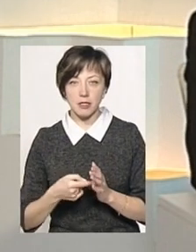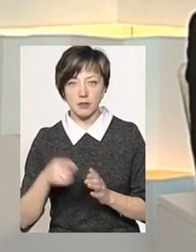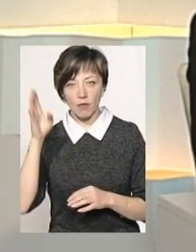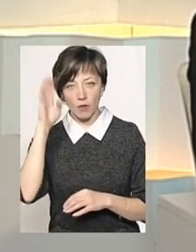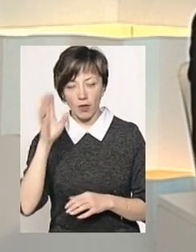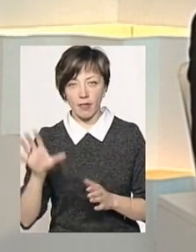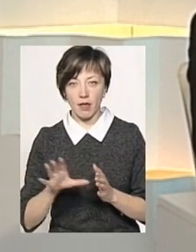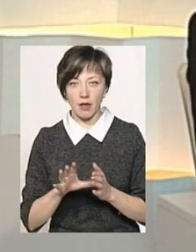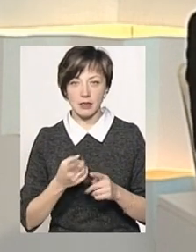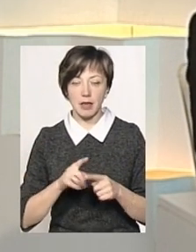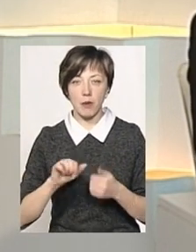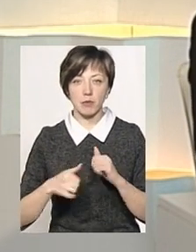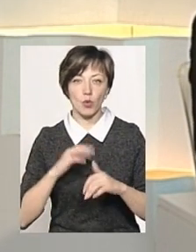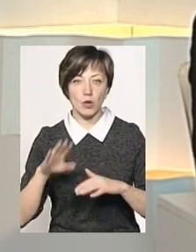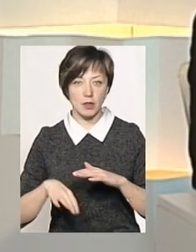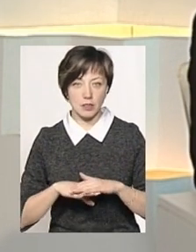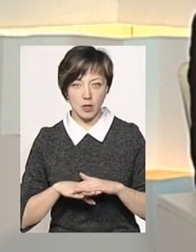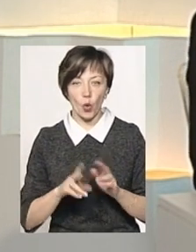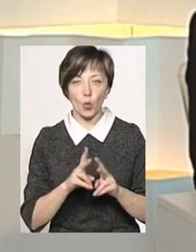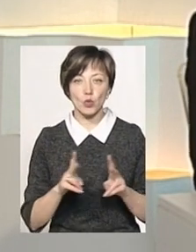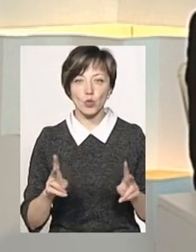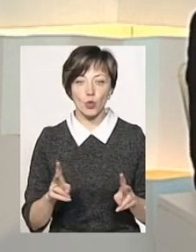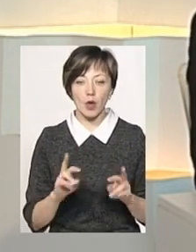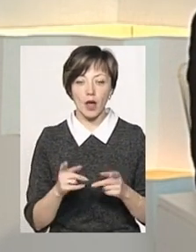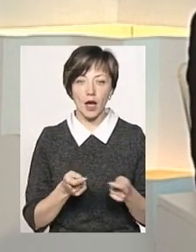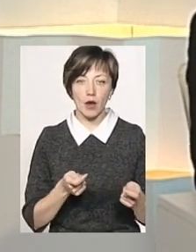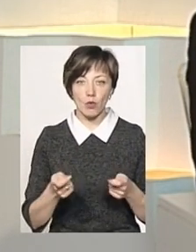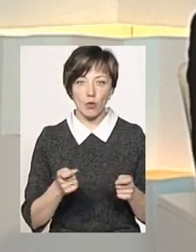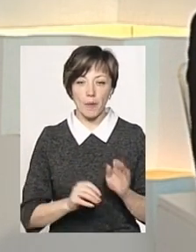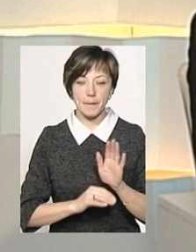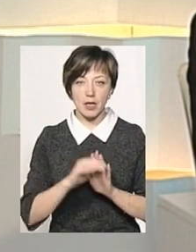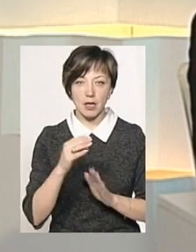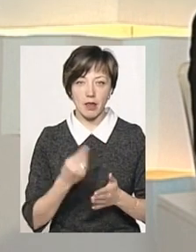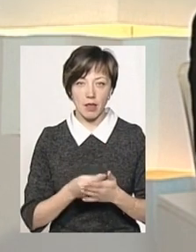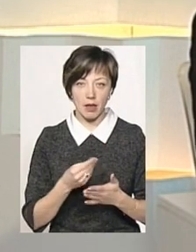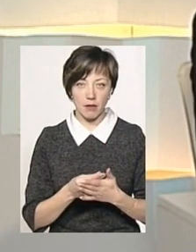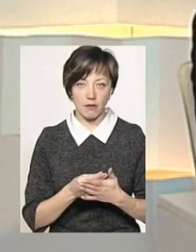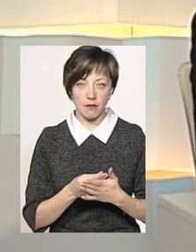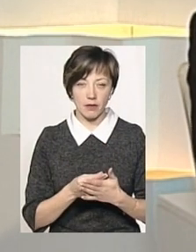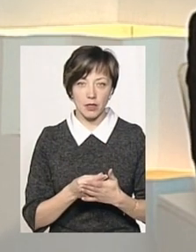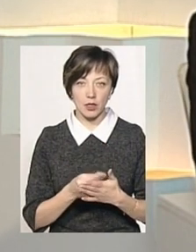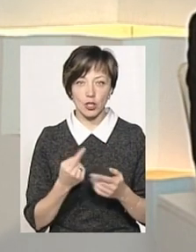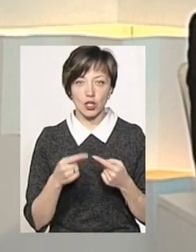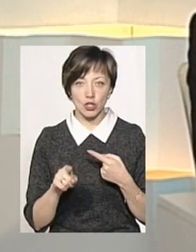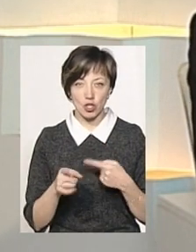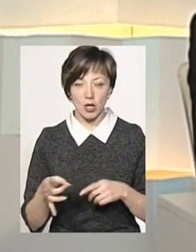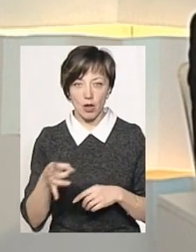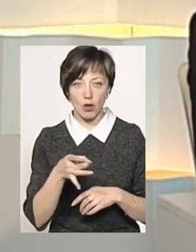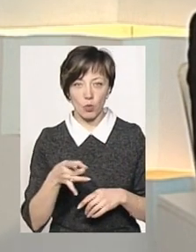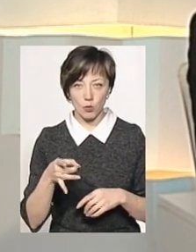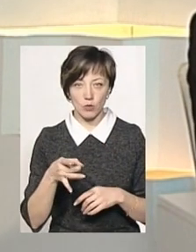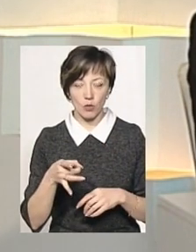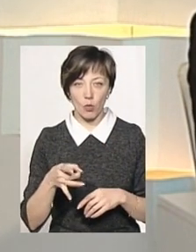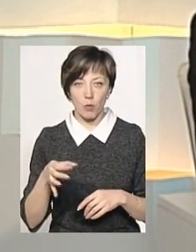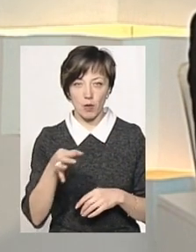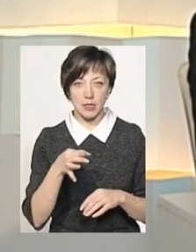Тепловод Енергія» – це Кам'янець-Подільський. Хто яким чином регулює підняття тарифів в інших регіонах,